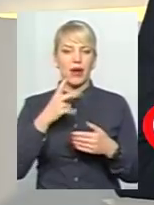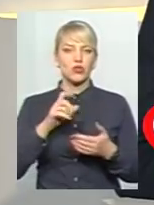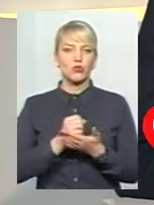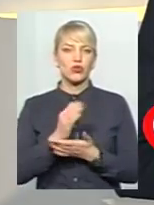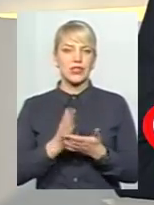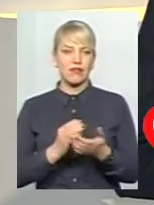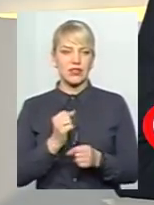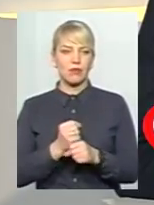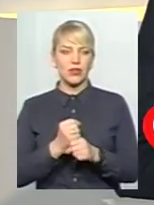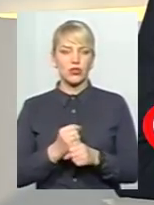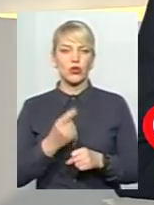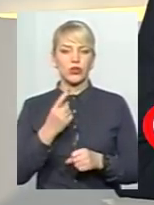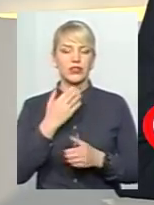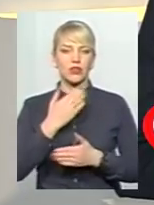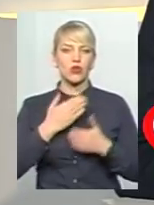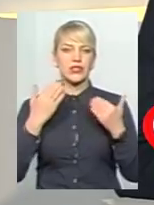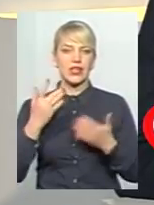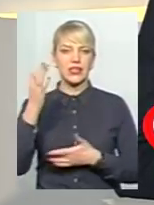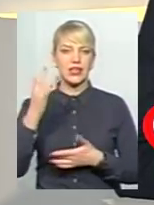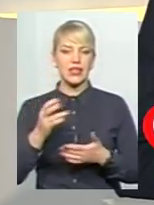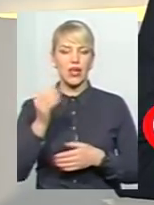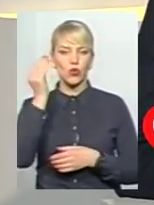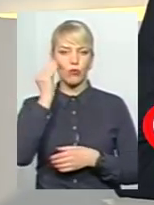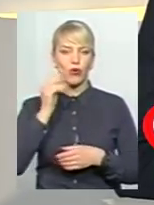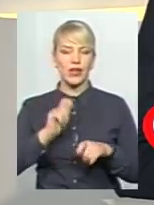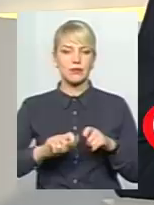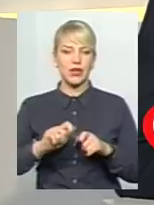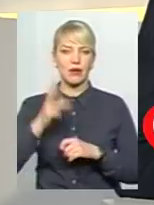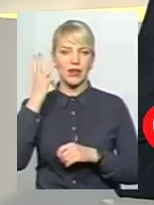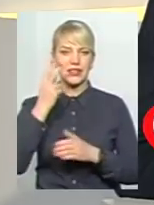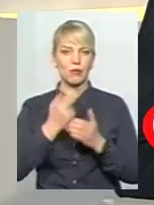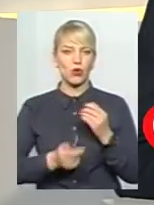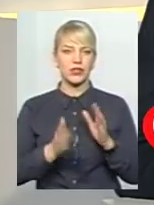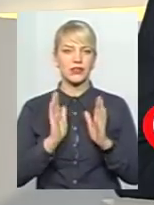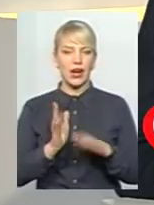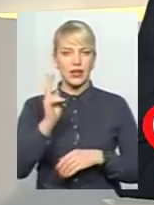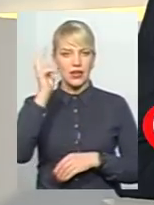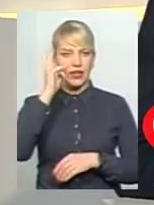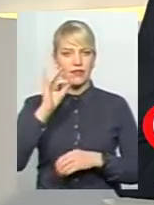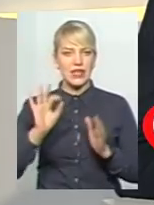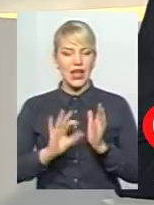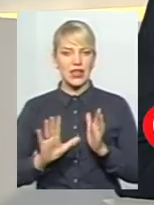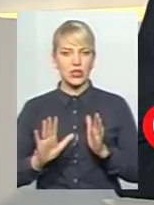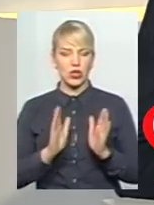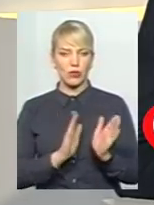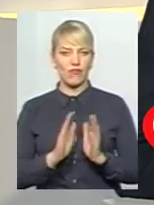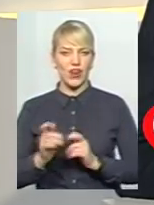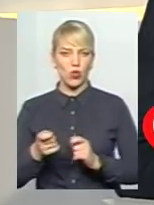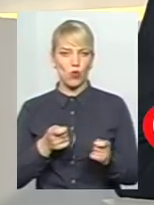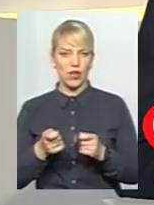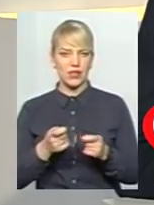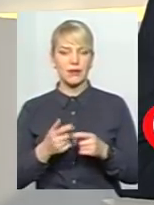працюють. За одним з останніх рейтингів, на думку експертів, Хмельницький прорав тільки Києву за електронним врядуванням, тобто за